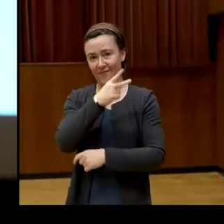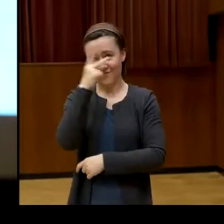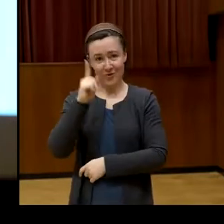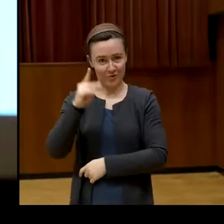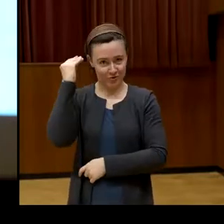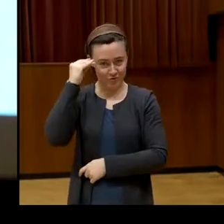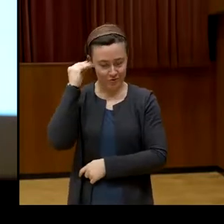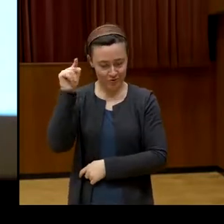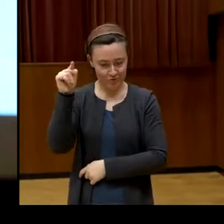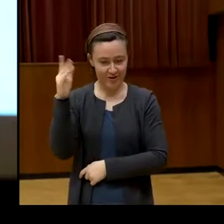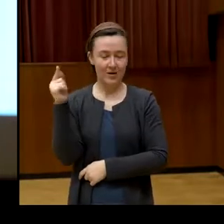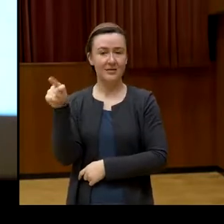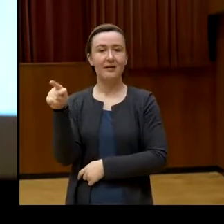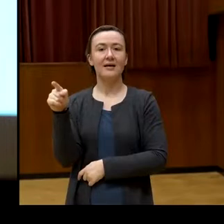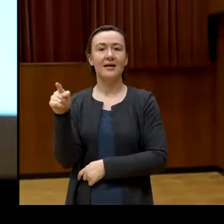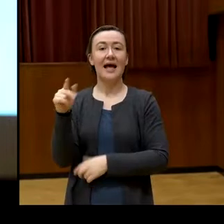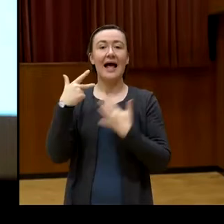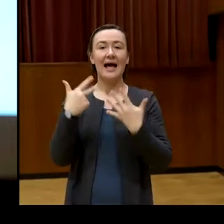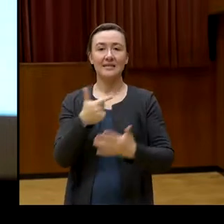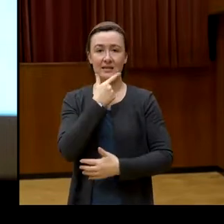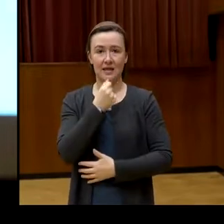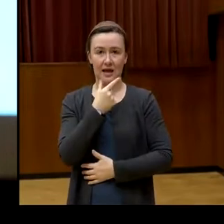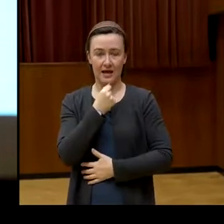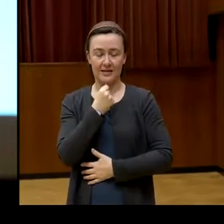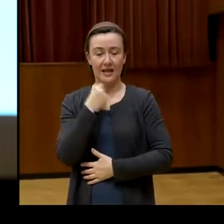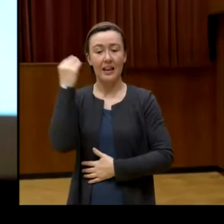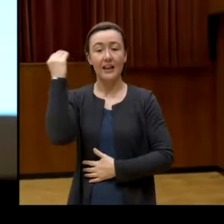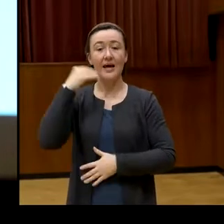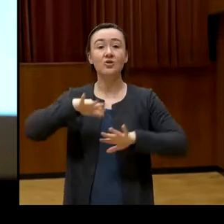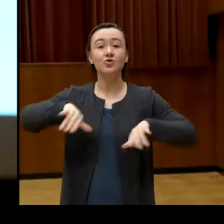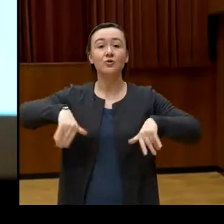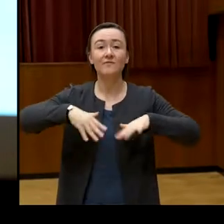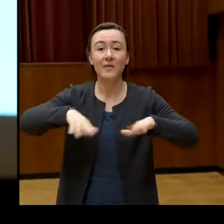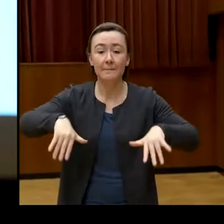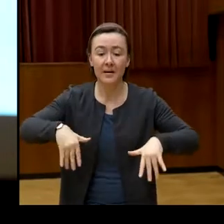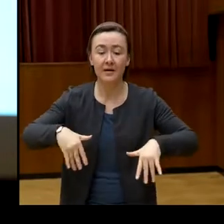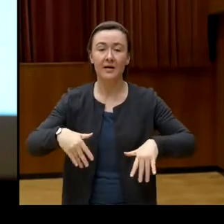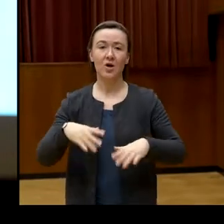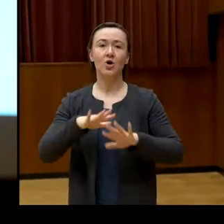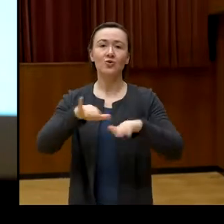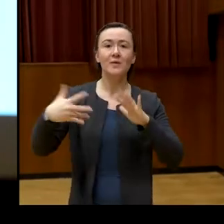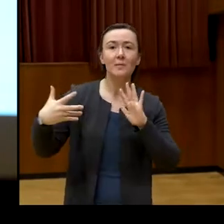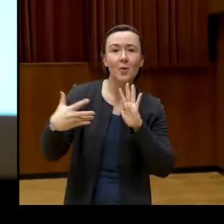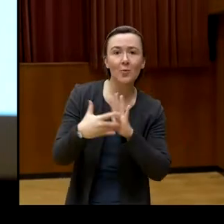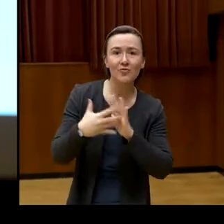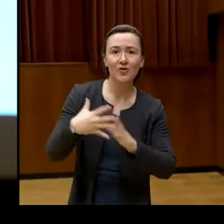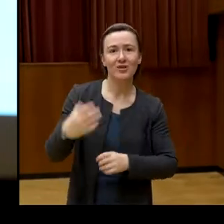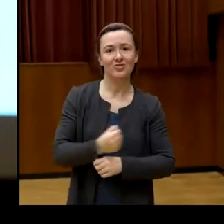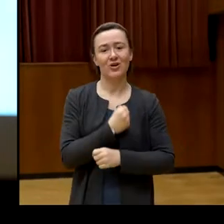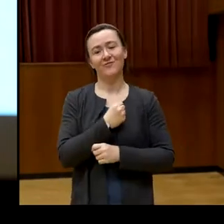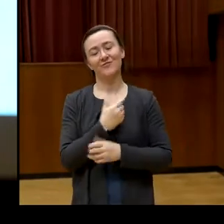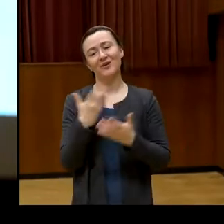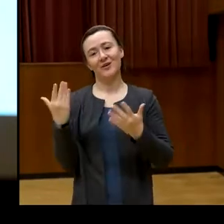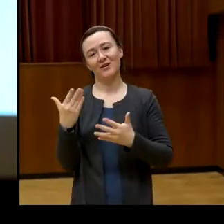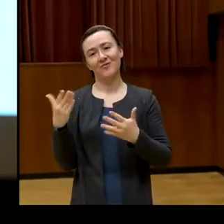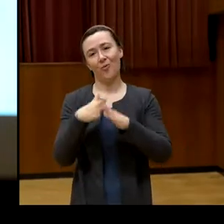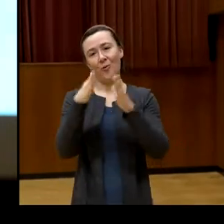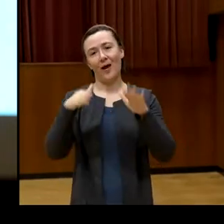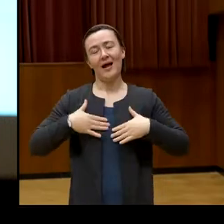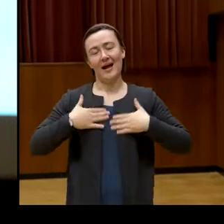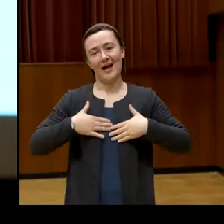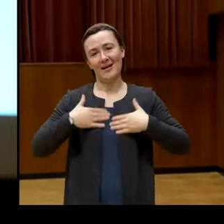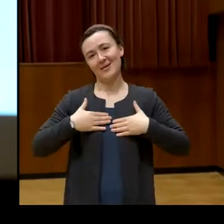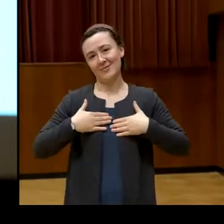erfolgreich schwimmen gelernt hat und seine Schwimmprüfung im Hallenbad Rohrbach abgelegt hat.